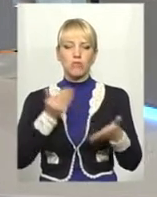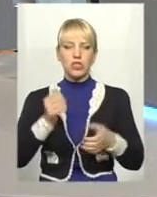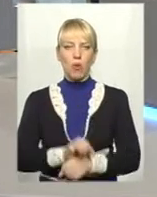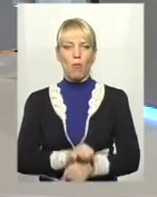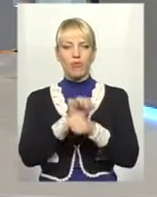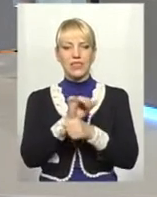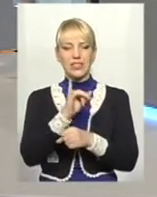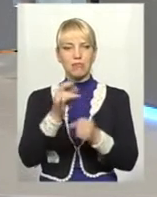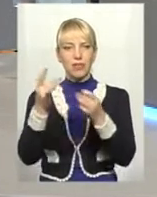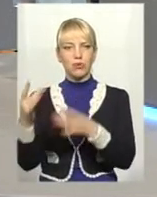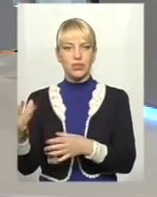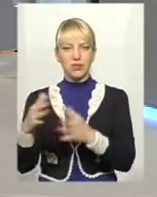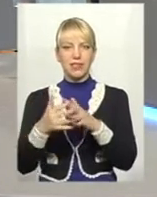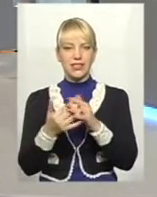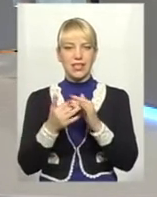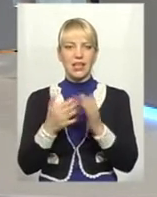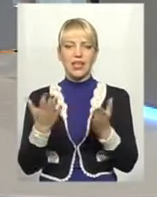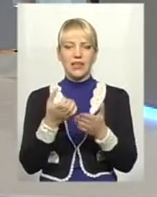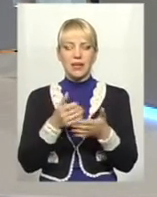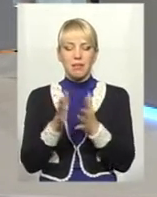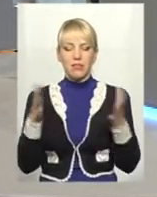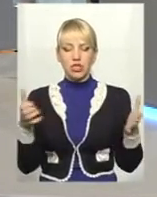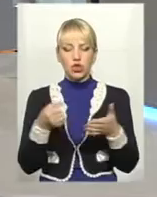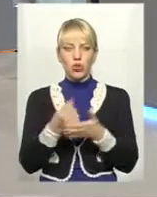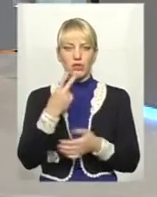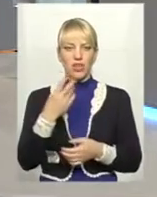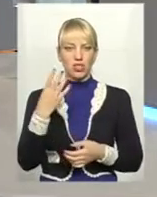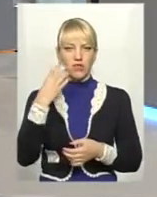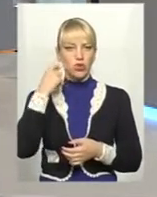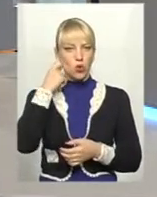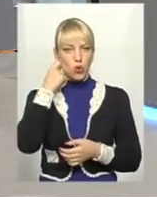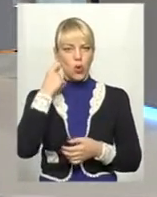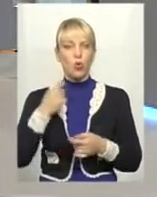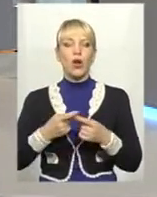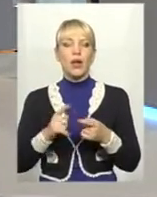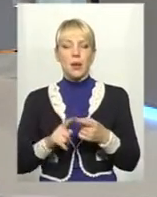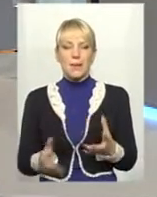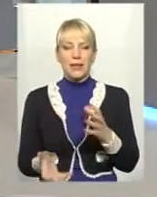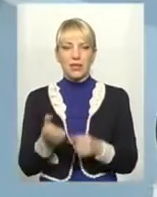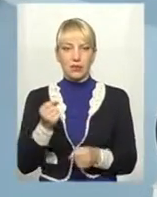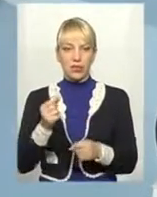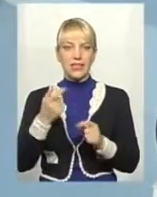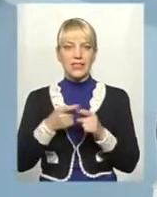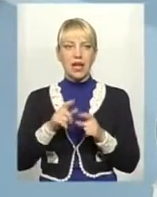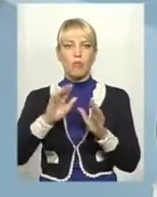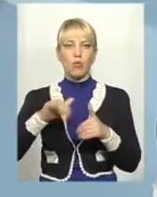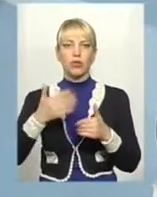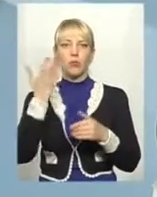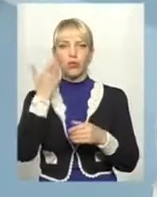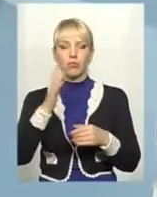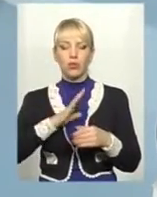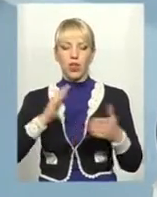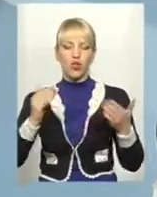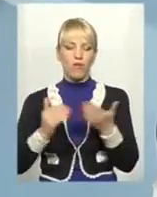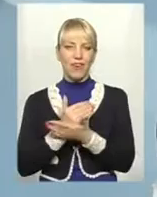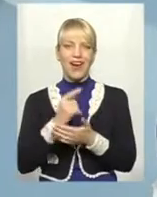селянами, які в більшості спочатку до 2024 року їх підтримали. Це вже потім, коли вже нова економічна політика